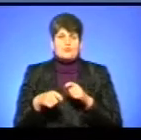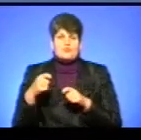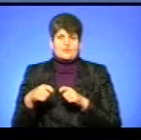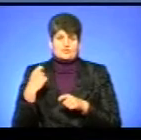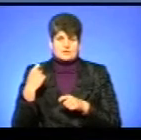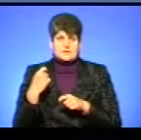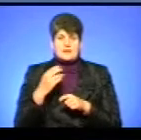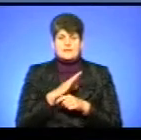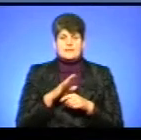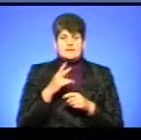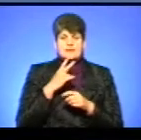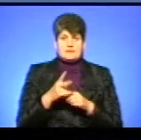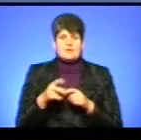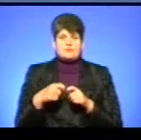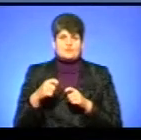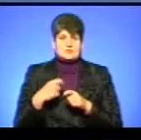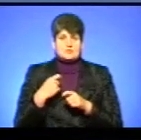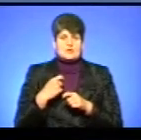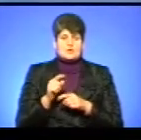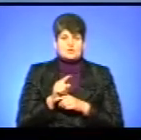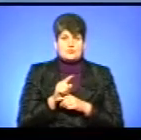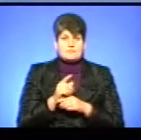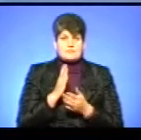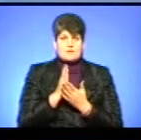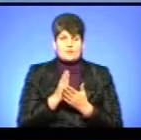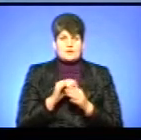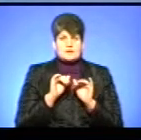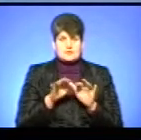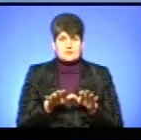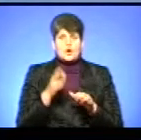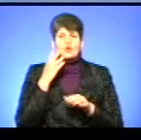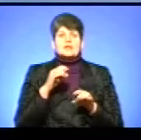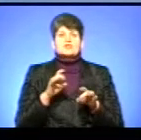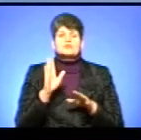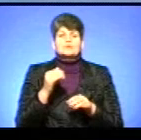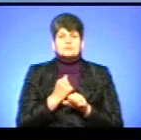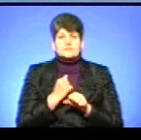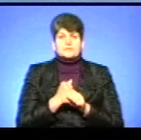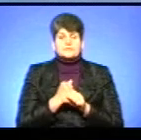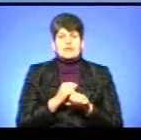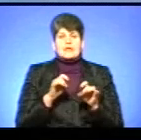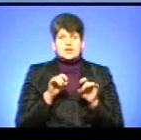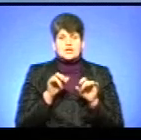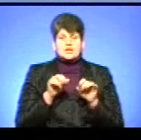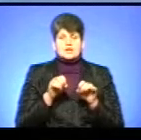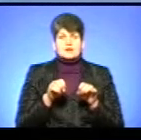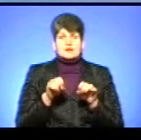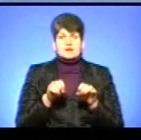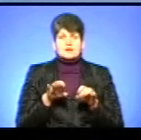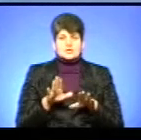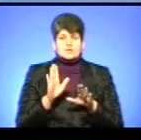порушення норм Конституції, які є нормами прямої дії. Коли рішення діятиме? Коли рішення діятиме? Я